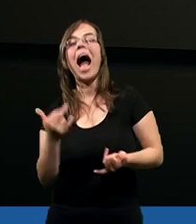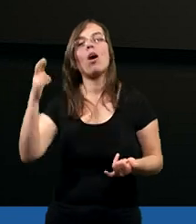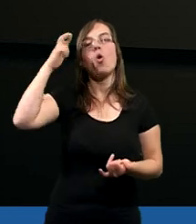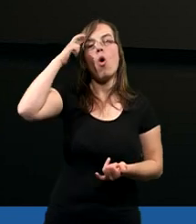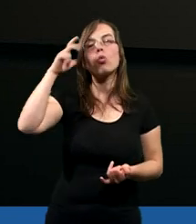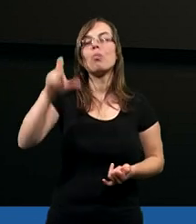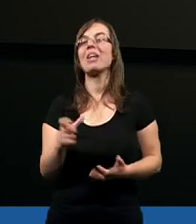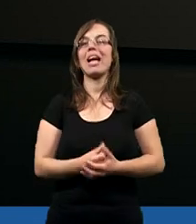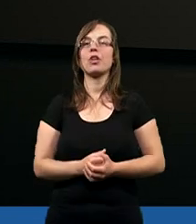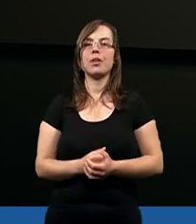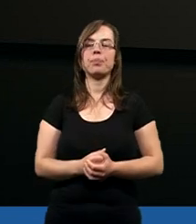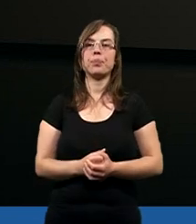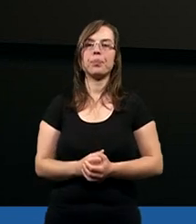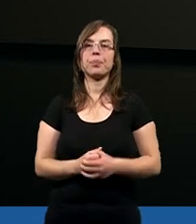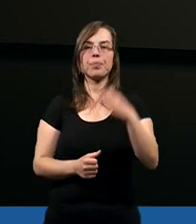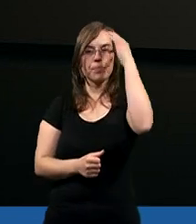jak rozumieć